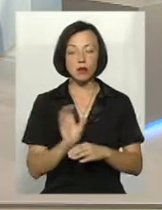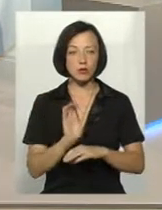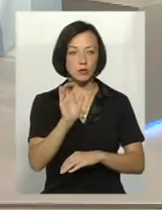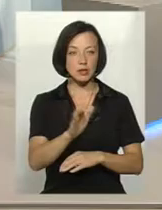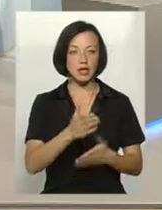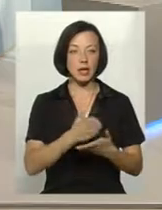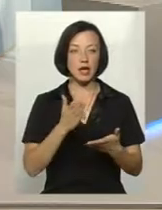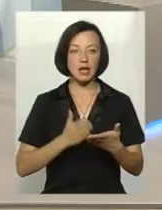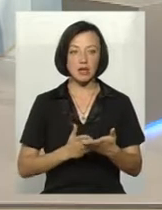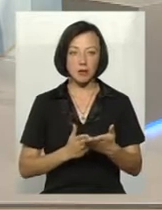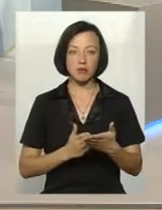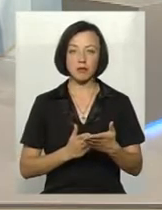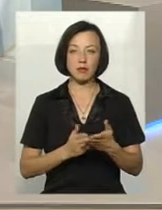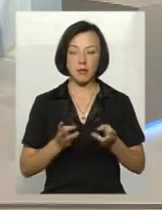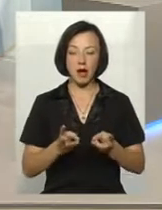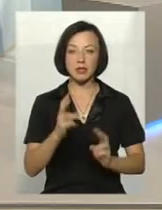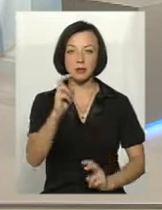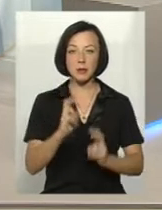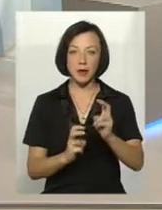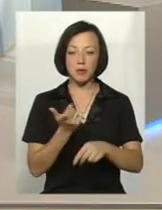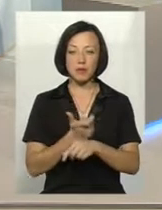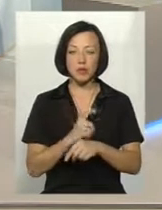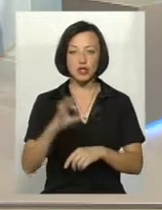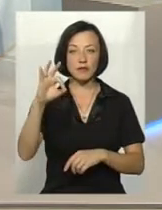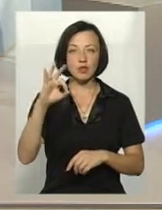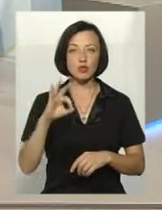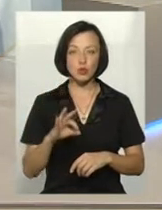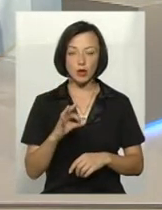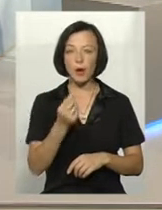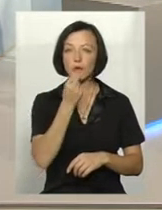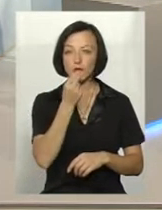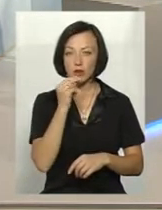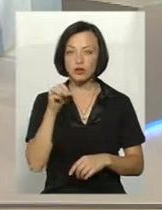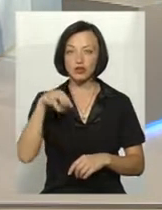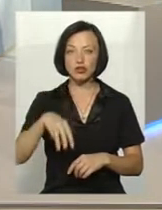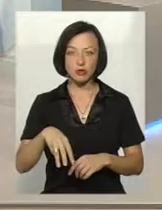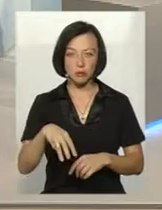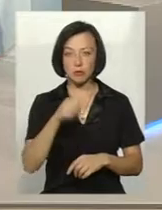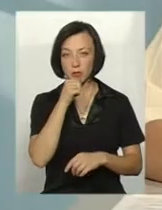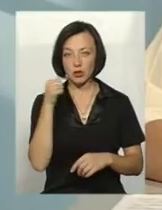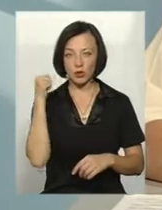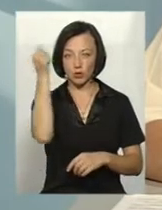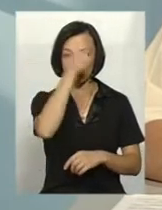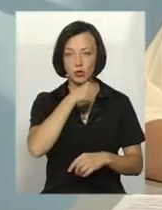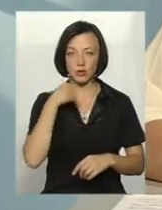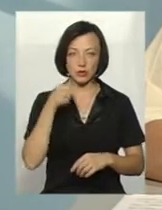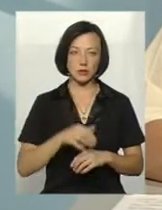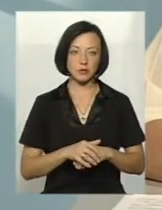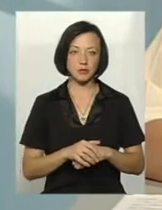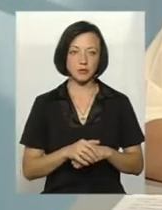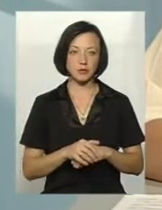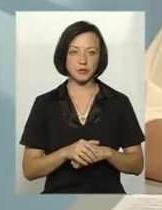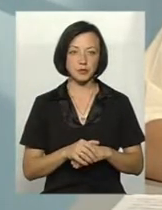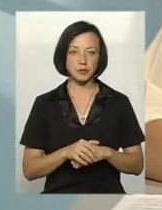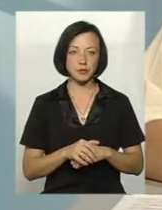хлібоприймальні підприємства, навіть більше соток продовольчого зерна, ніж форажного, ніж